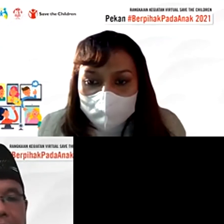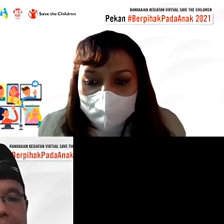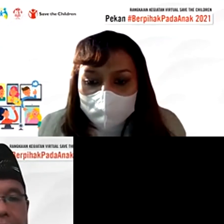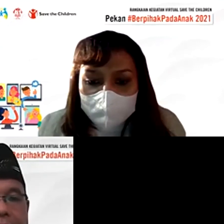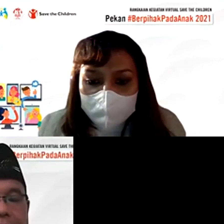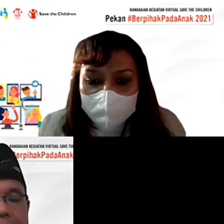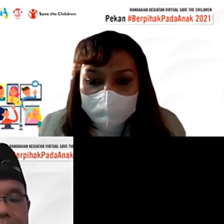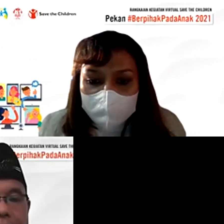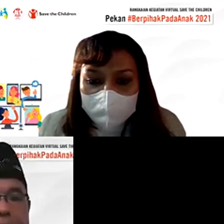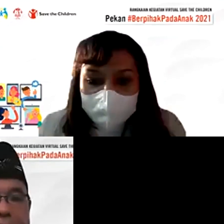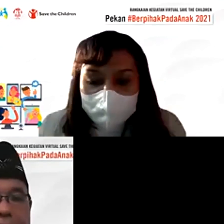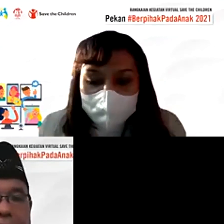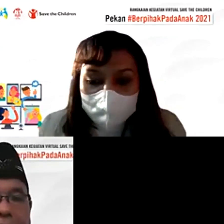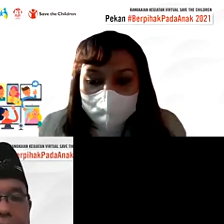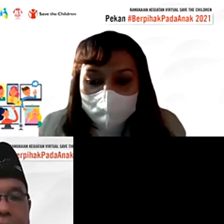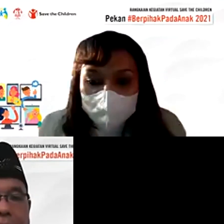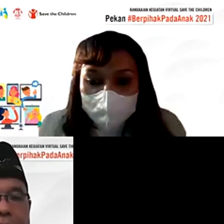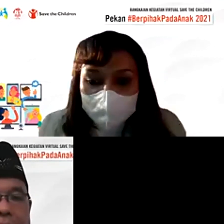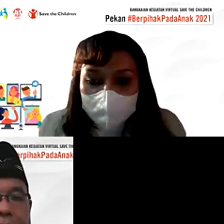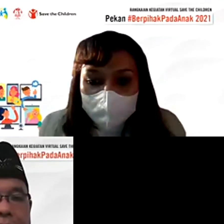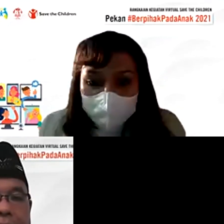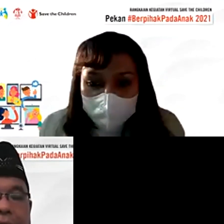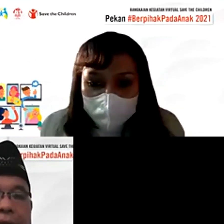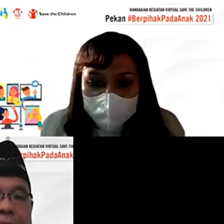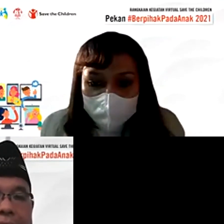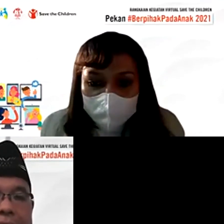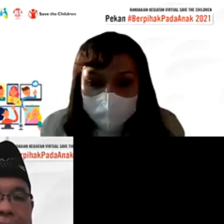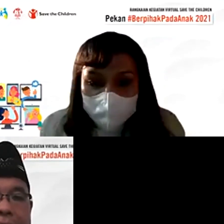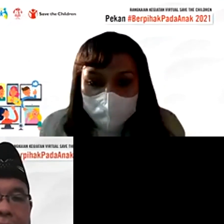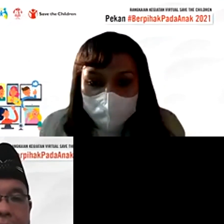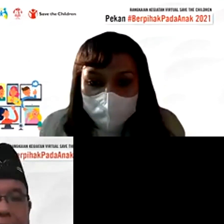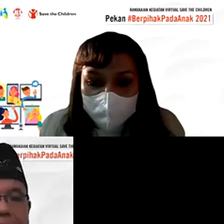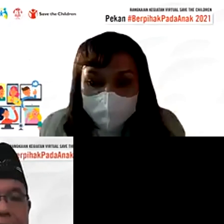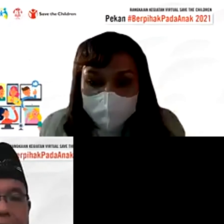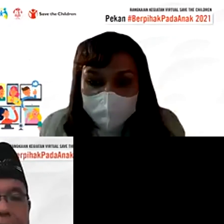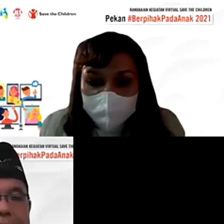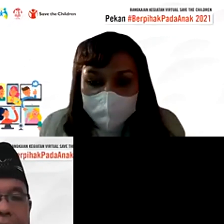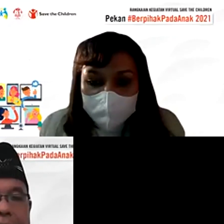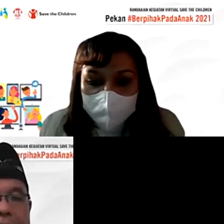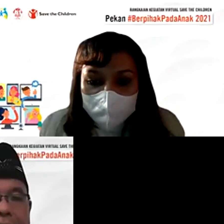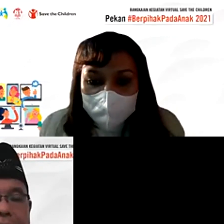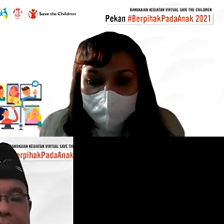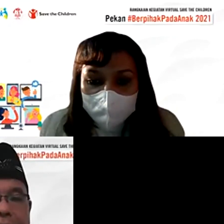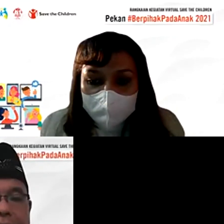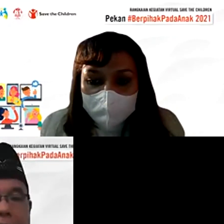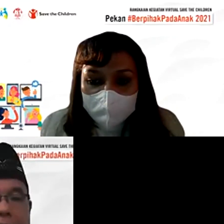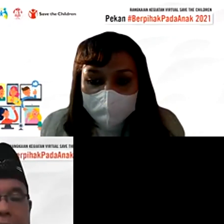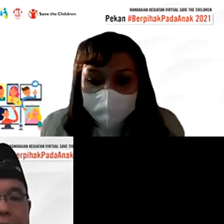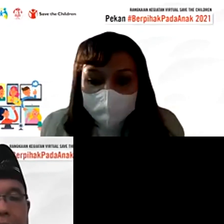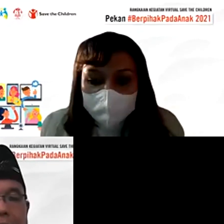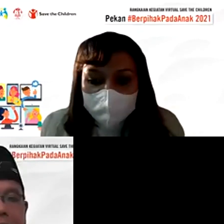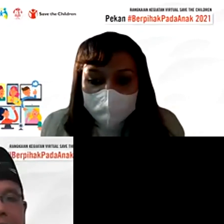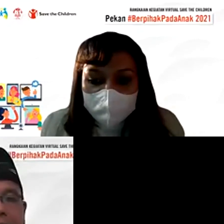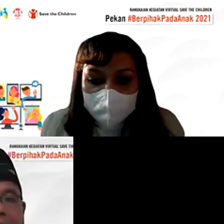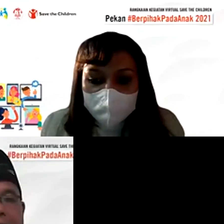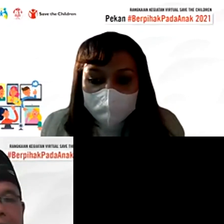babinsa dan babinkang timas perlu kita selaraskan tentu memang ini sangat kasuistis